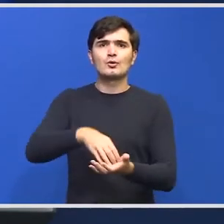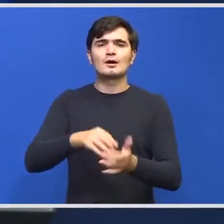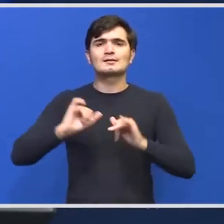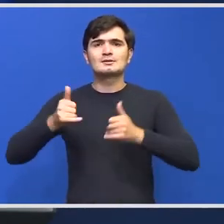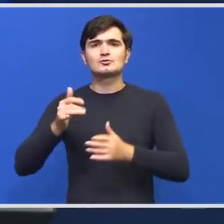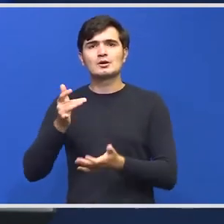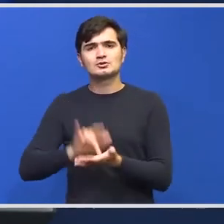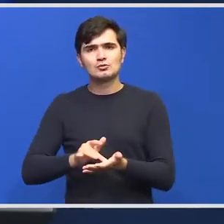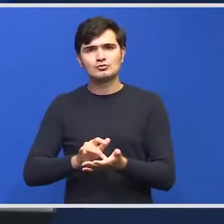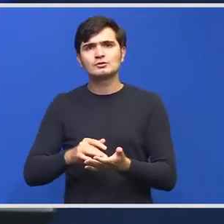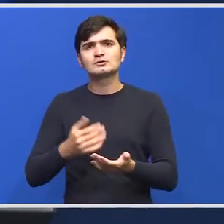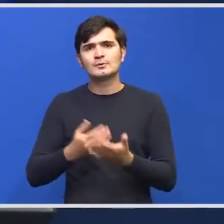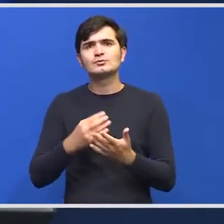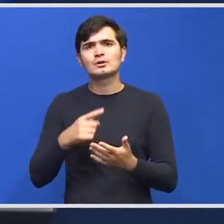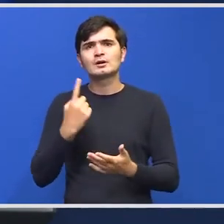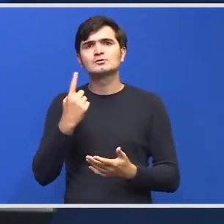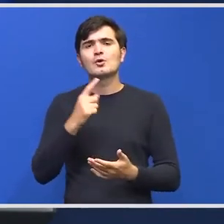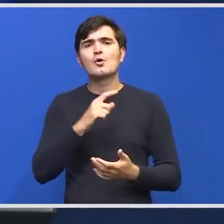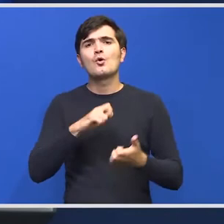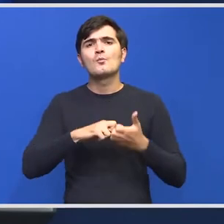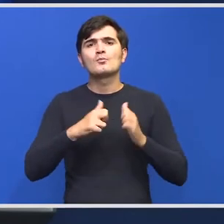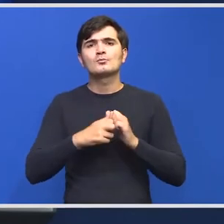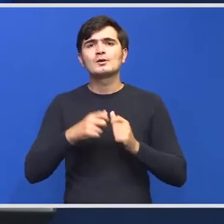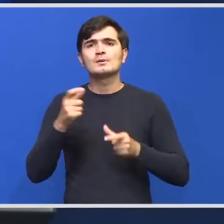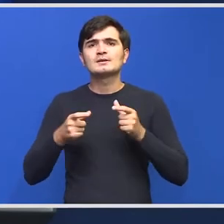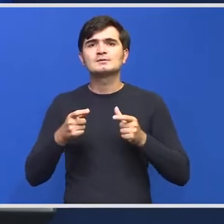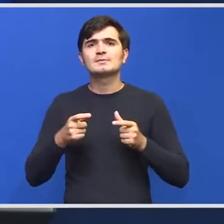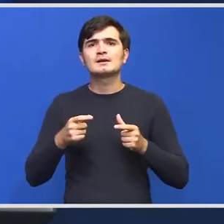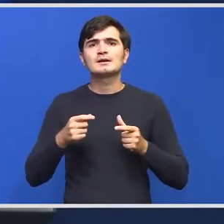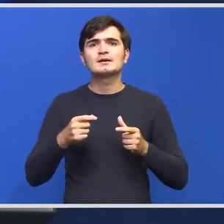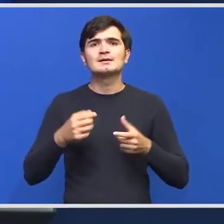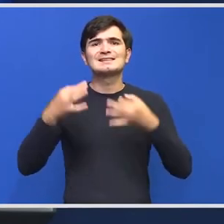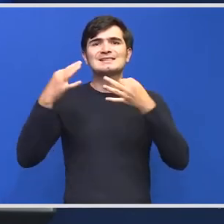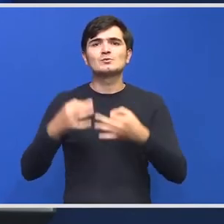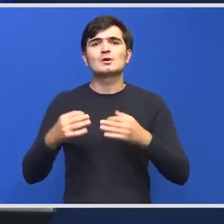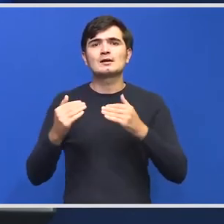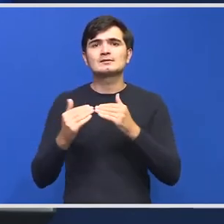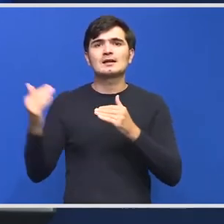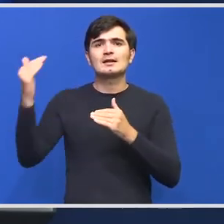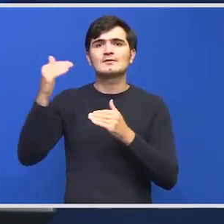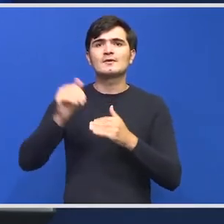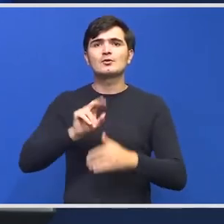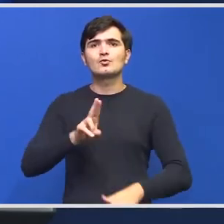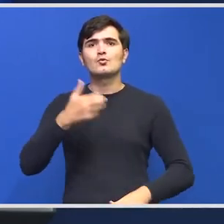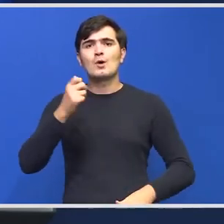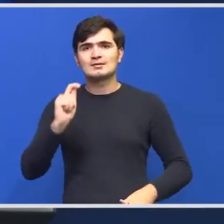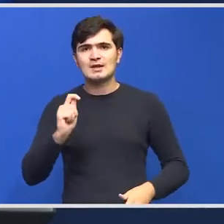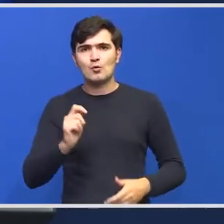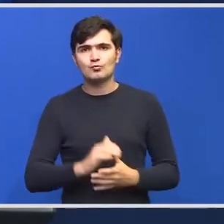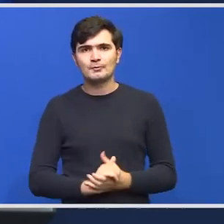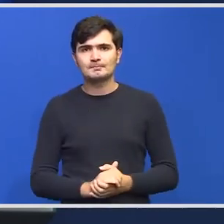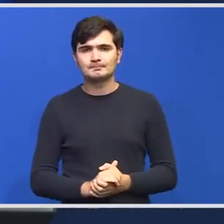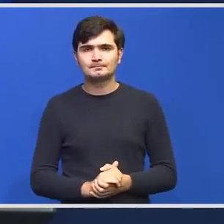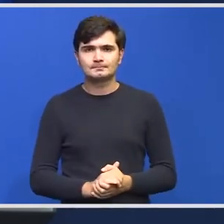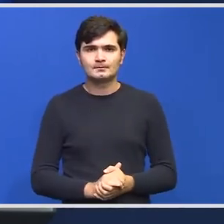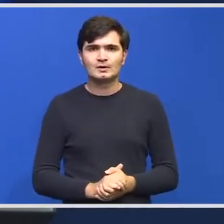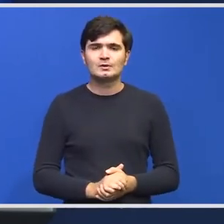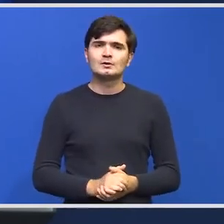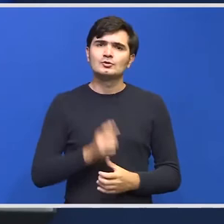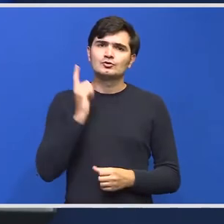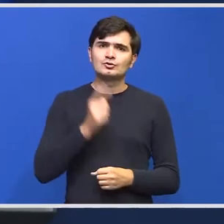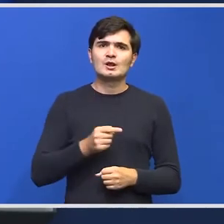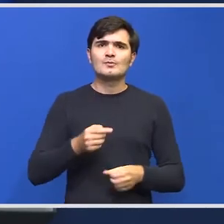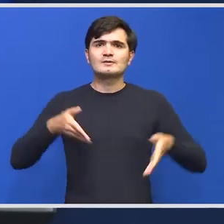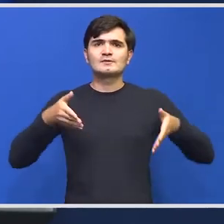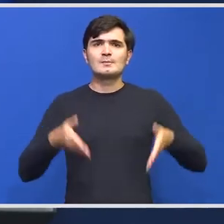urgență deoarece este o problemă de siguranță și de securitate la nivelul unității administrativ-teritoriale. De asemenea,